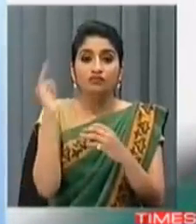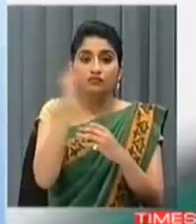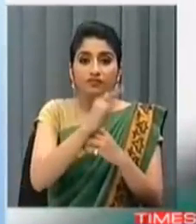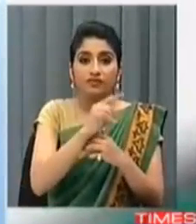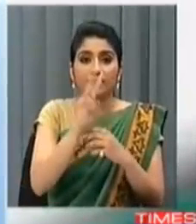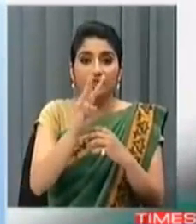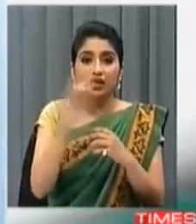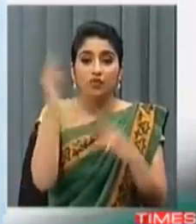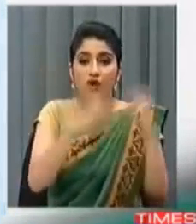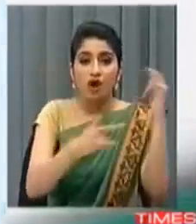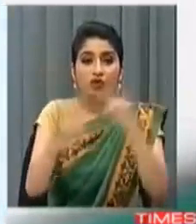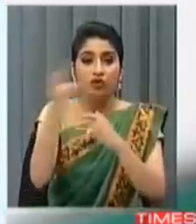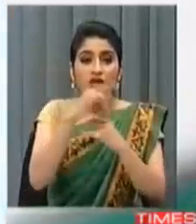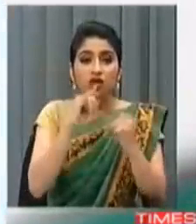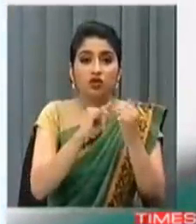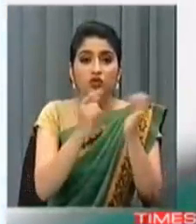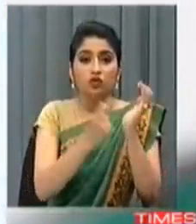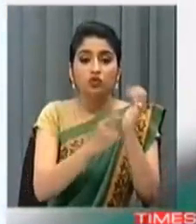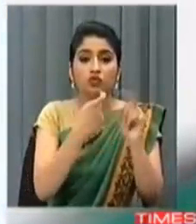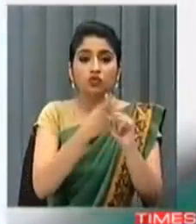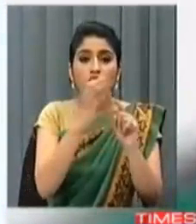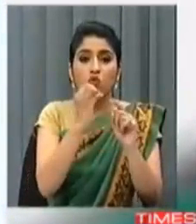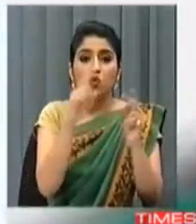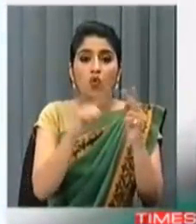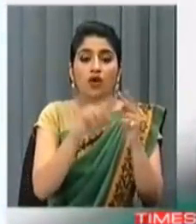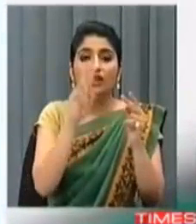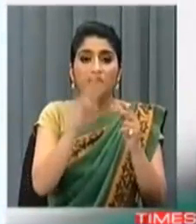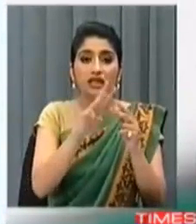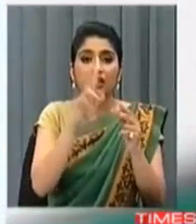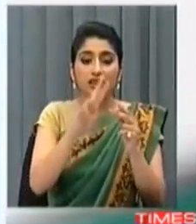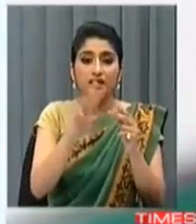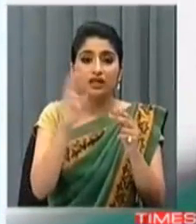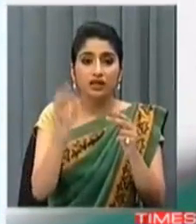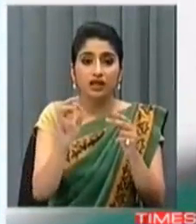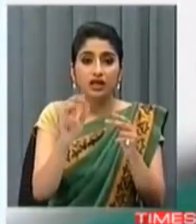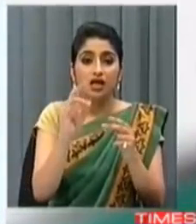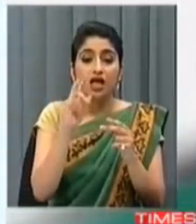सुकोई 3-30 MKI of No. 2 Squadron